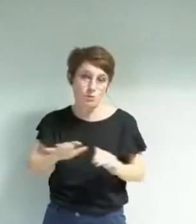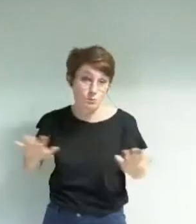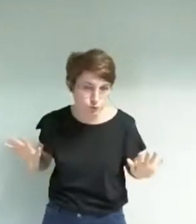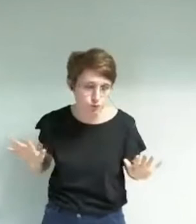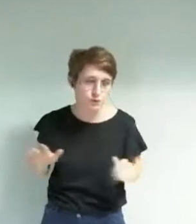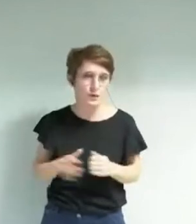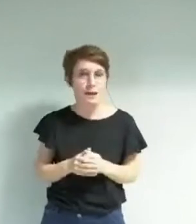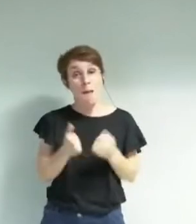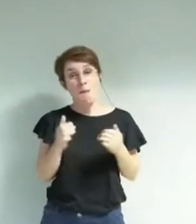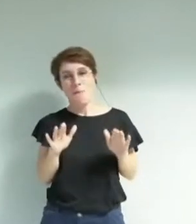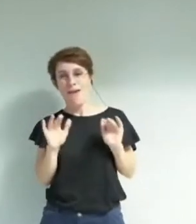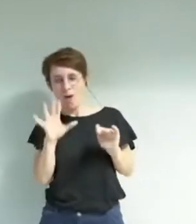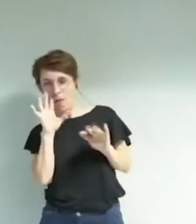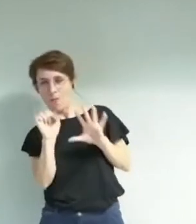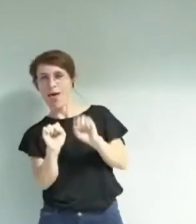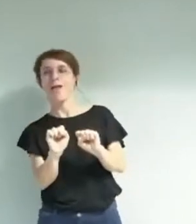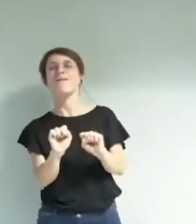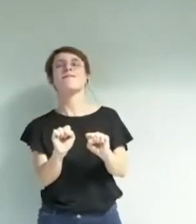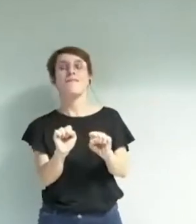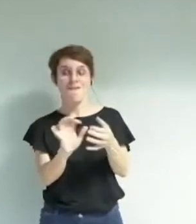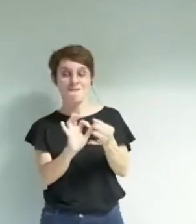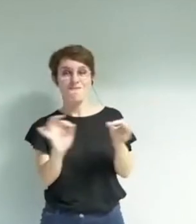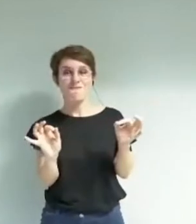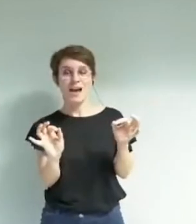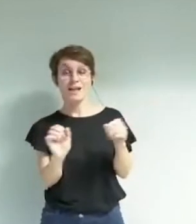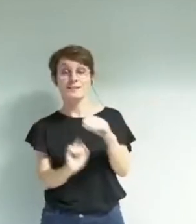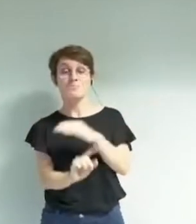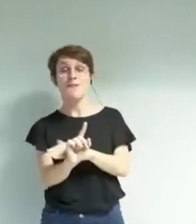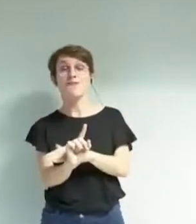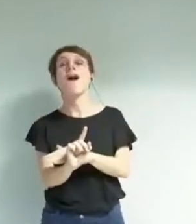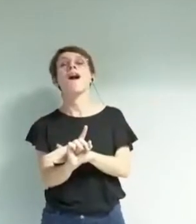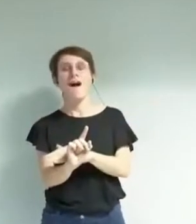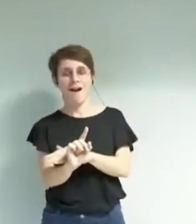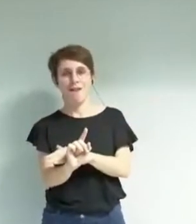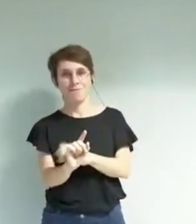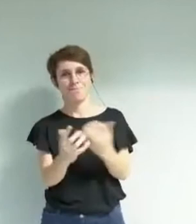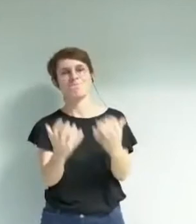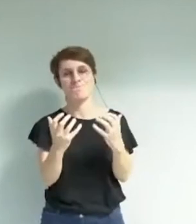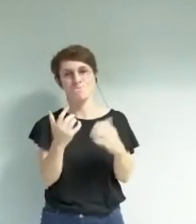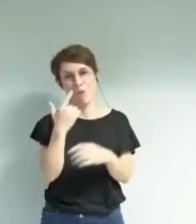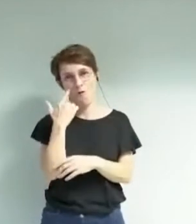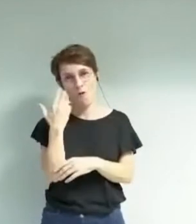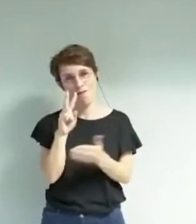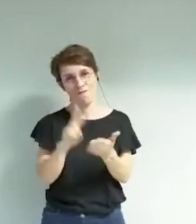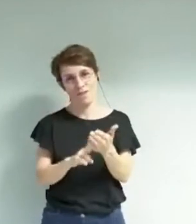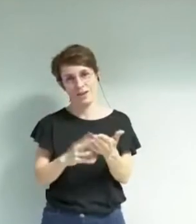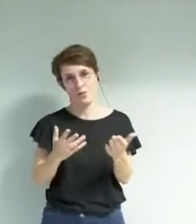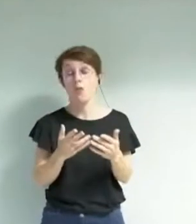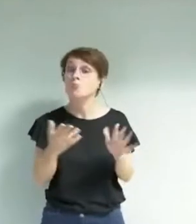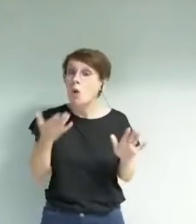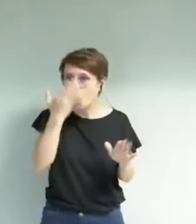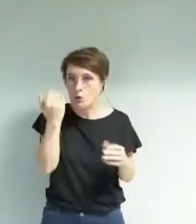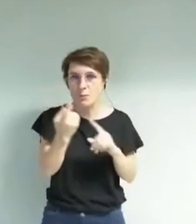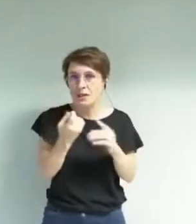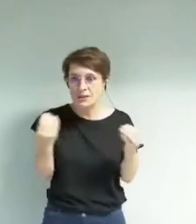vous vous trahissez. À l'aube d'une phrase, pendant cette longue présentation, vous vous trahissez avec, on ne sait pas d'où ça sort d'ailleurs,